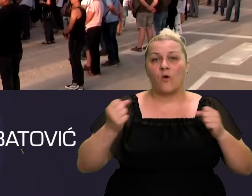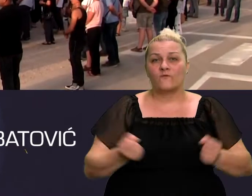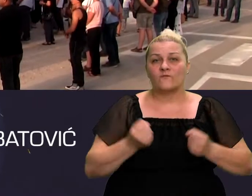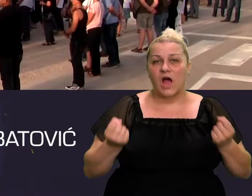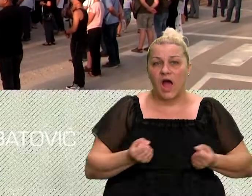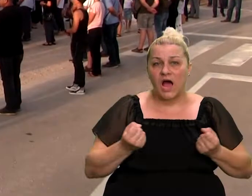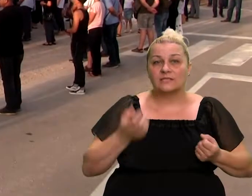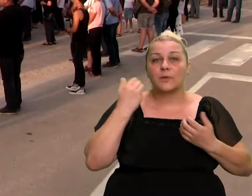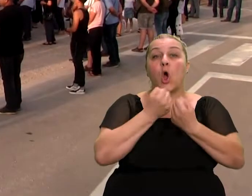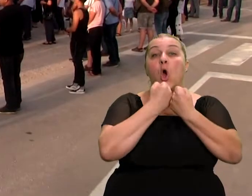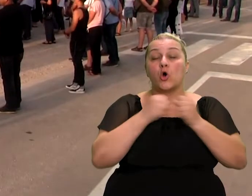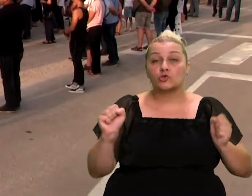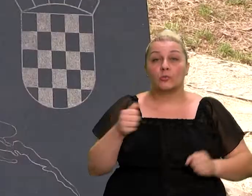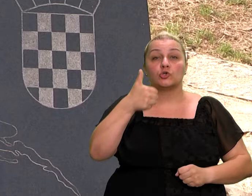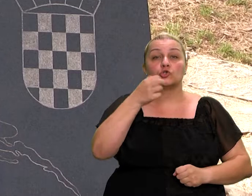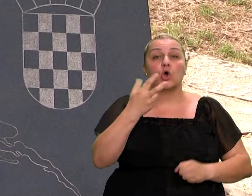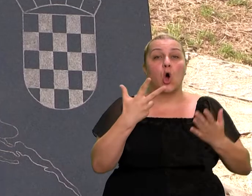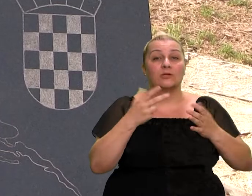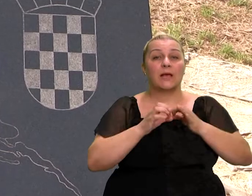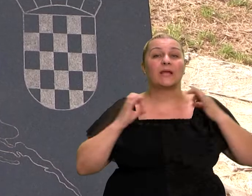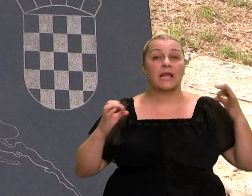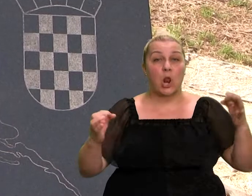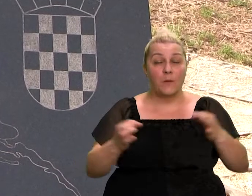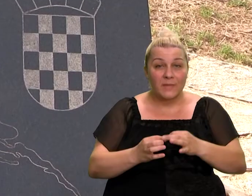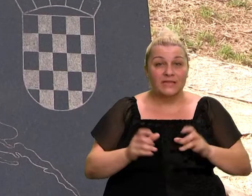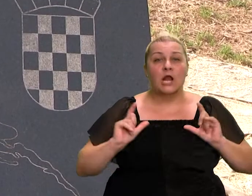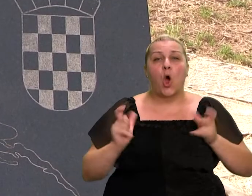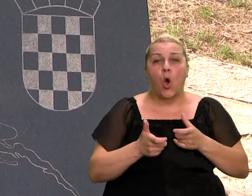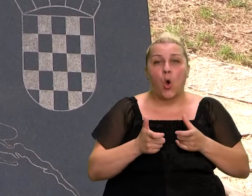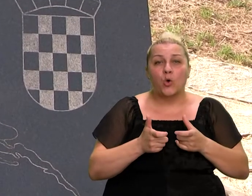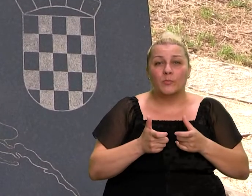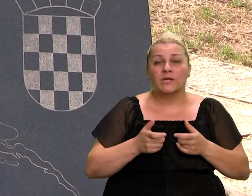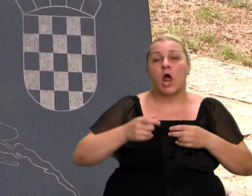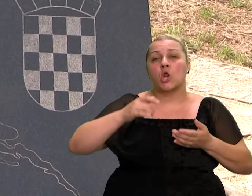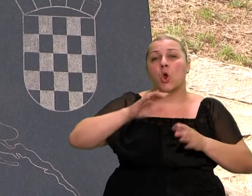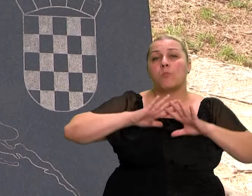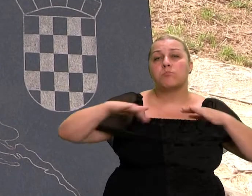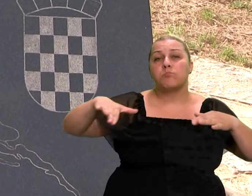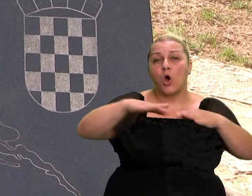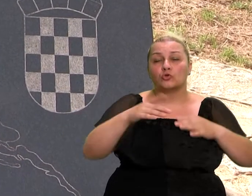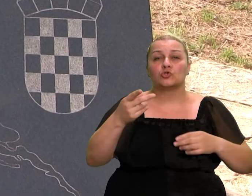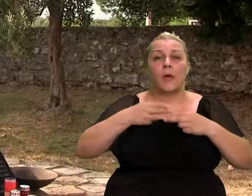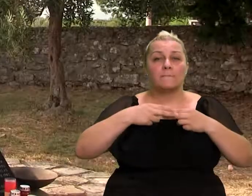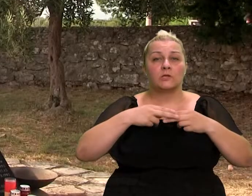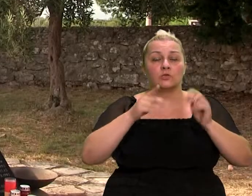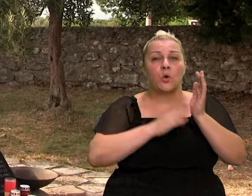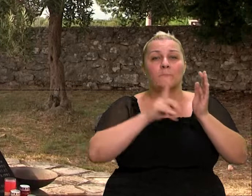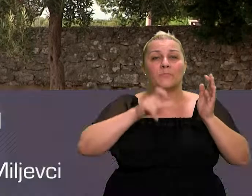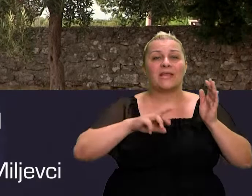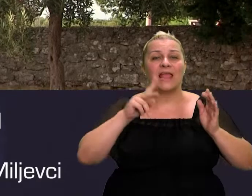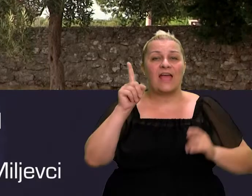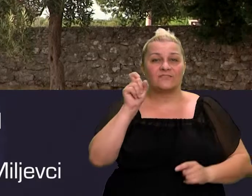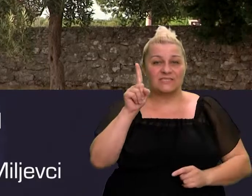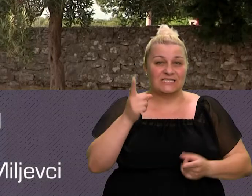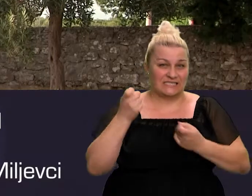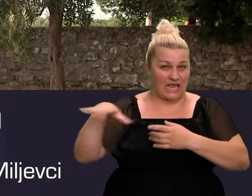akcijom Hrvatske vojske i policije oslobodljeno 108 km četvornog okupernog područja i svih seda Miljevačkih sela. Točno 30 godina